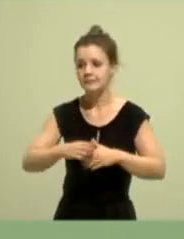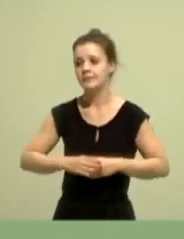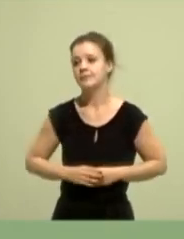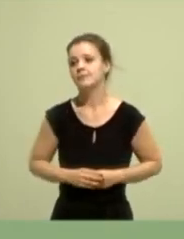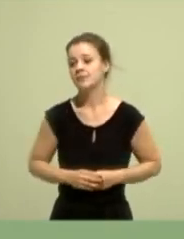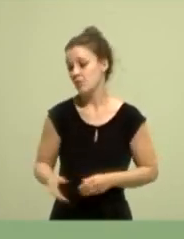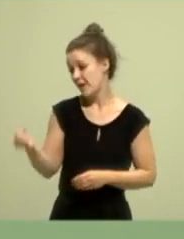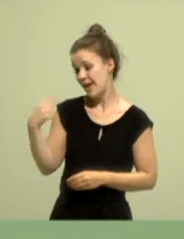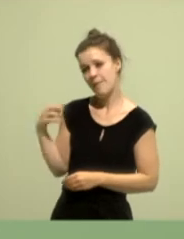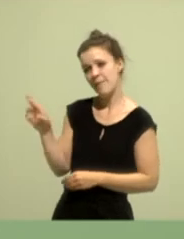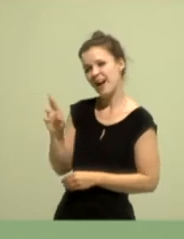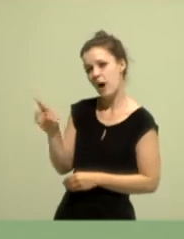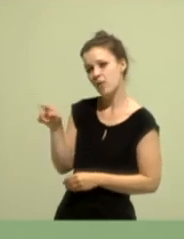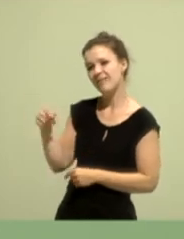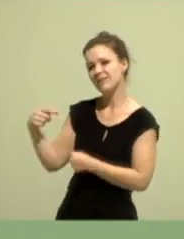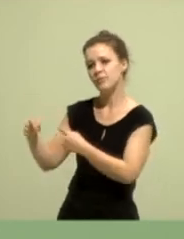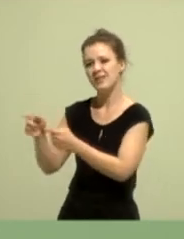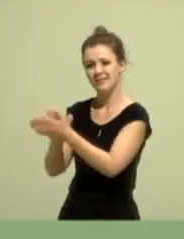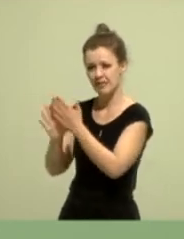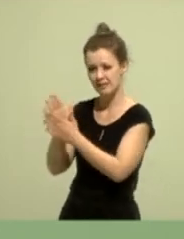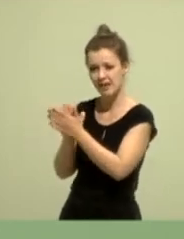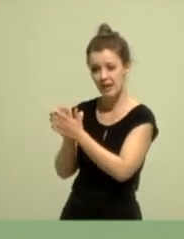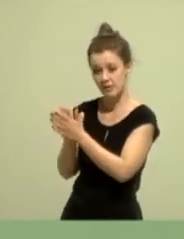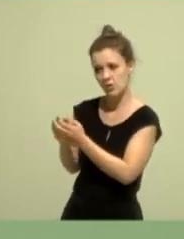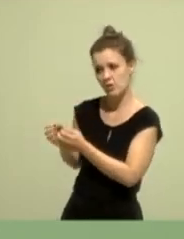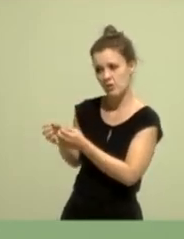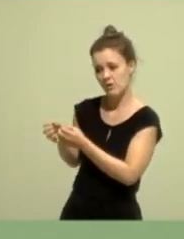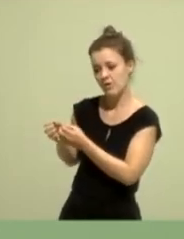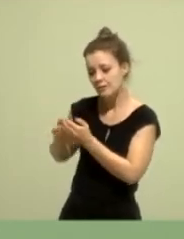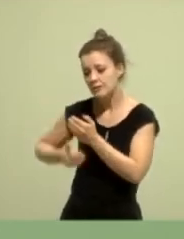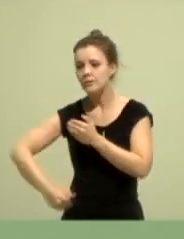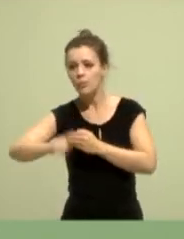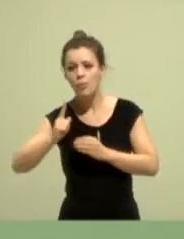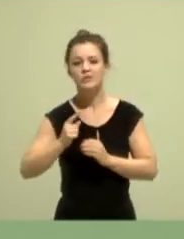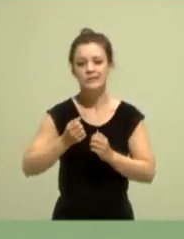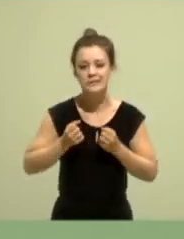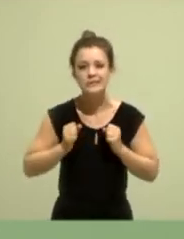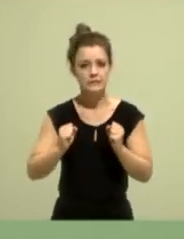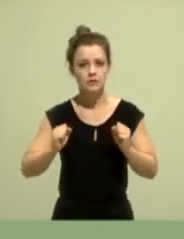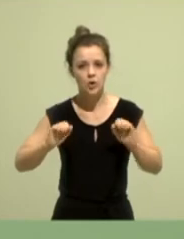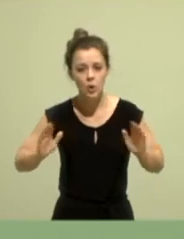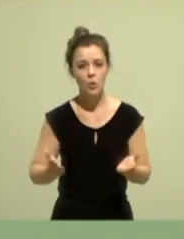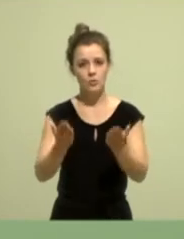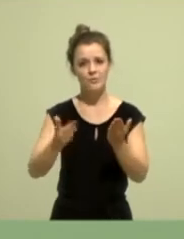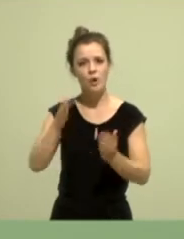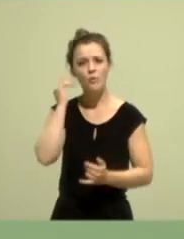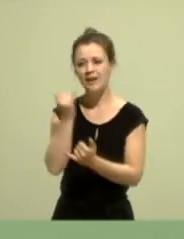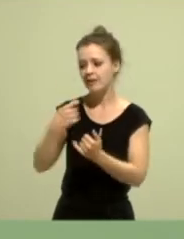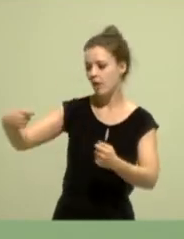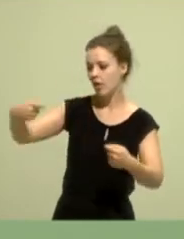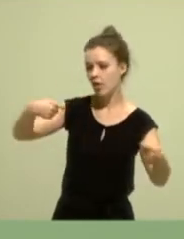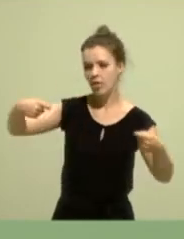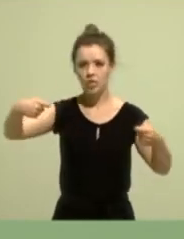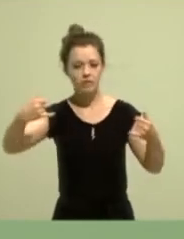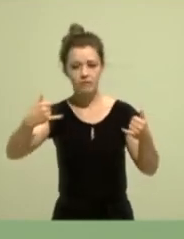Raul auch gerade schon sehr deutlich skizziert hat, jetzt angehen müssen. Wir müssen aber auch vor allem Finanzflüsse neu denken und Prioritäten. Wir